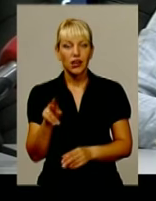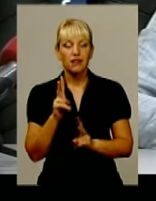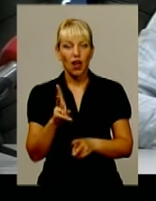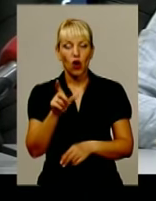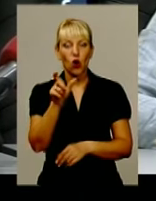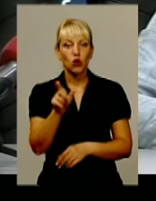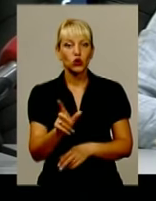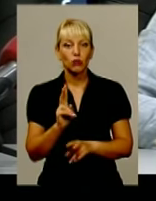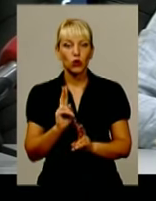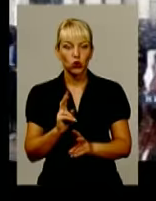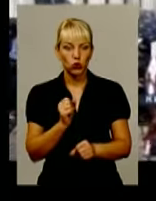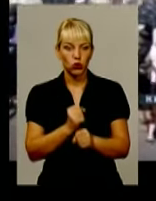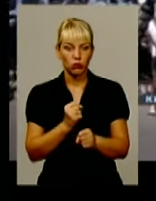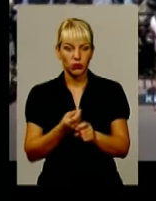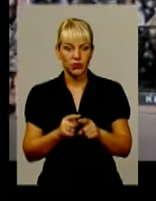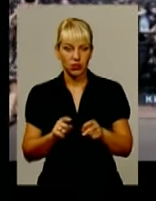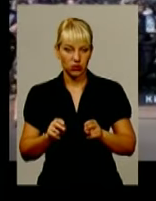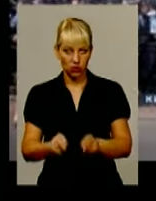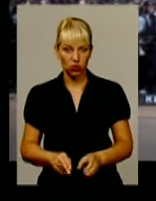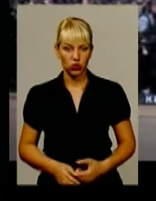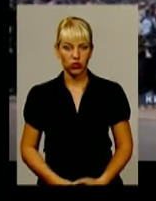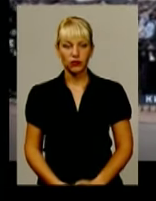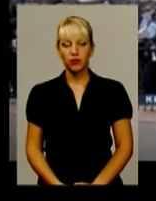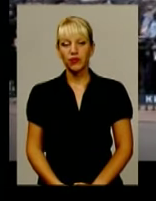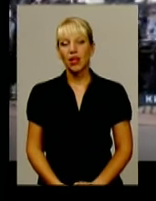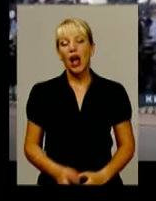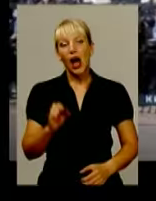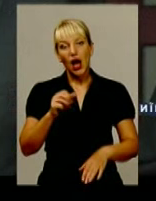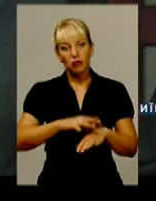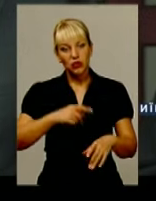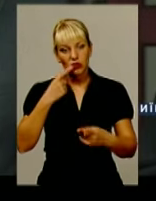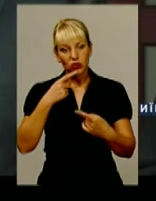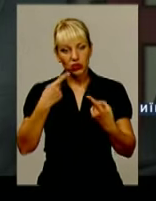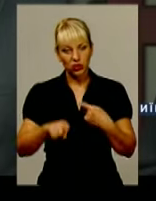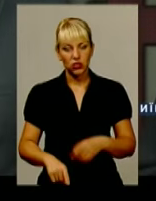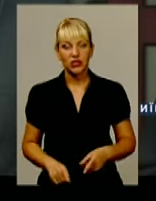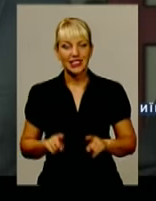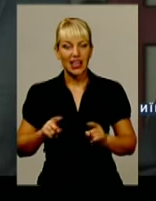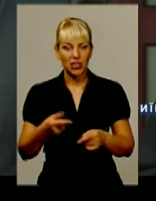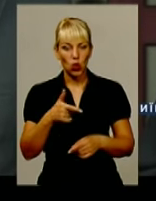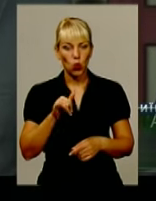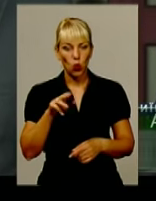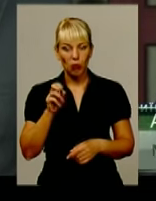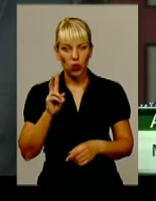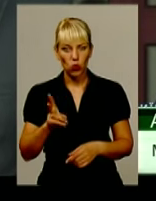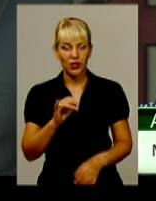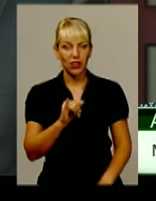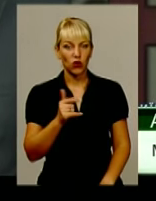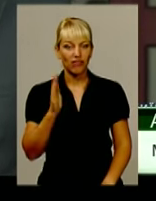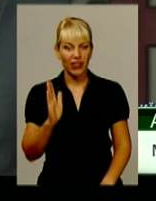особу, яка вчинила злочин. Версія правоохоронців зовсім інша. Задержаний Гуменюк Ігор Владимирович